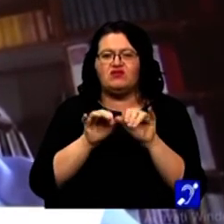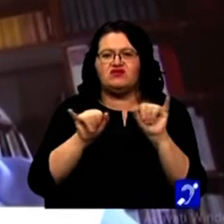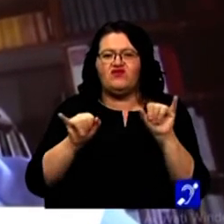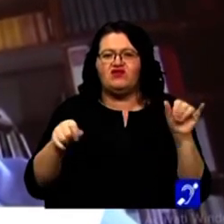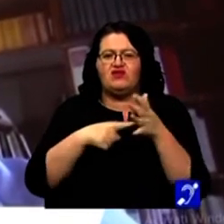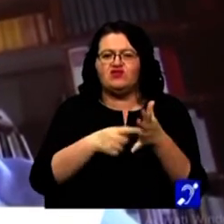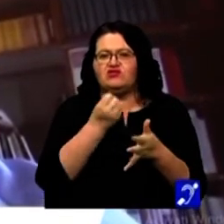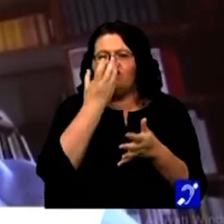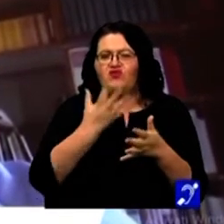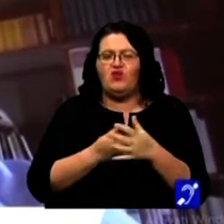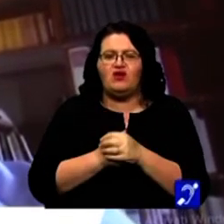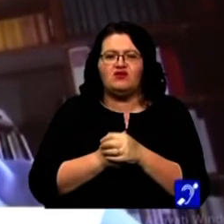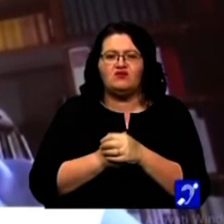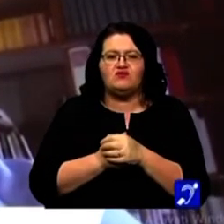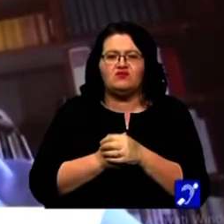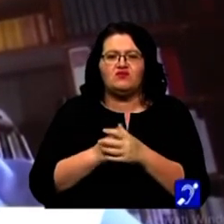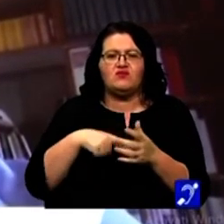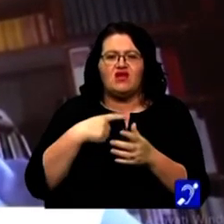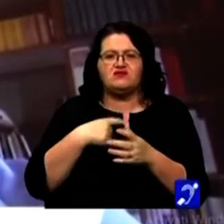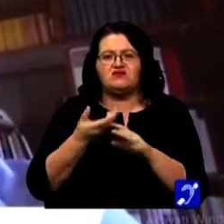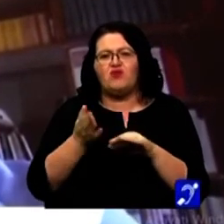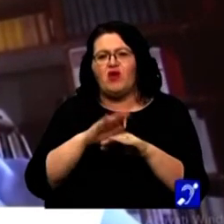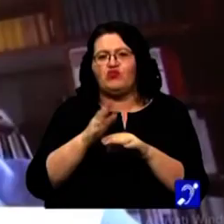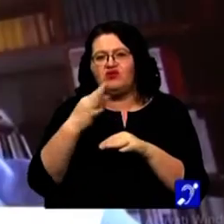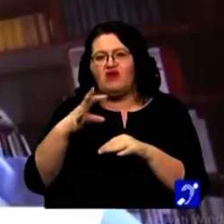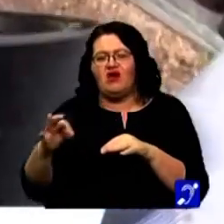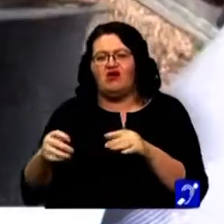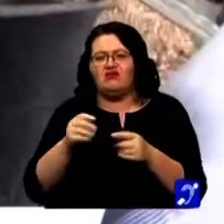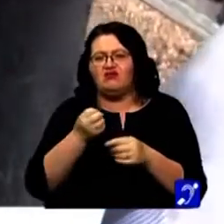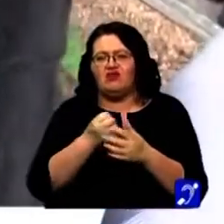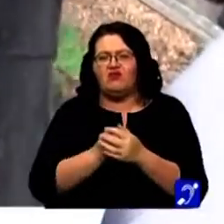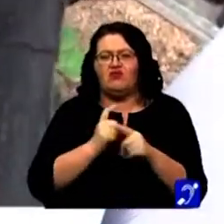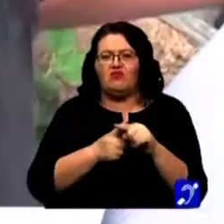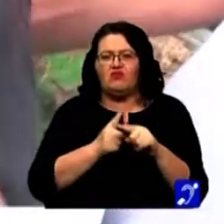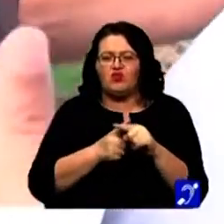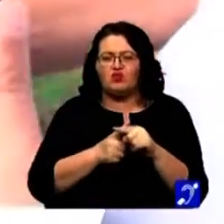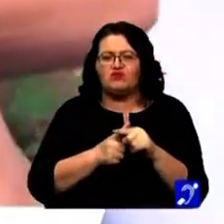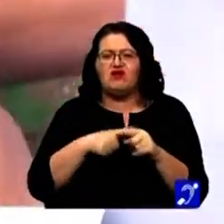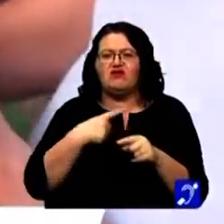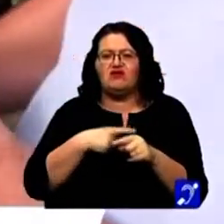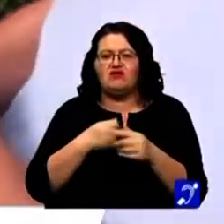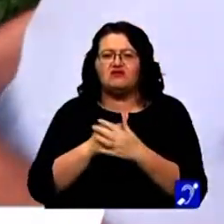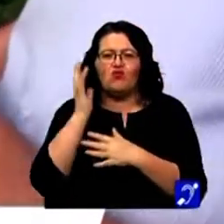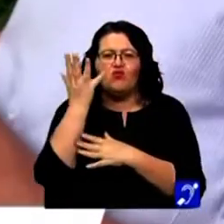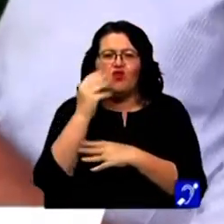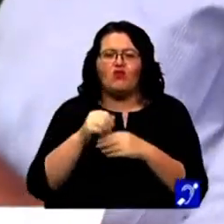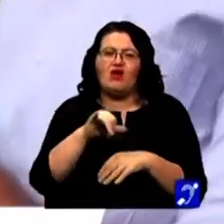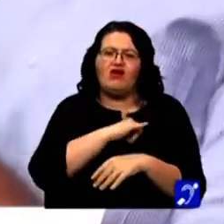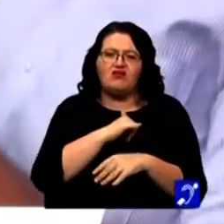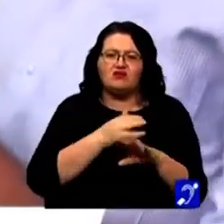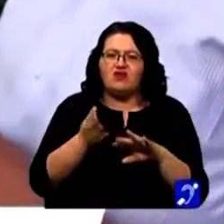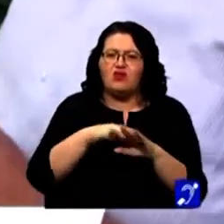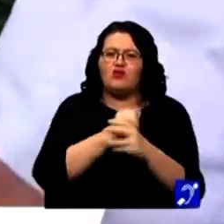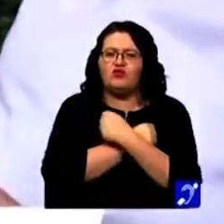deci există o serie de mai multe produse. În aceleași sere mai găsim un arbuz care a trezit interesul iubitorilor de plante,